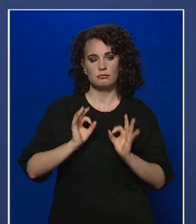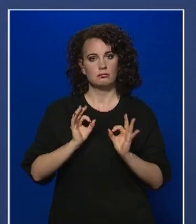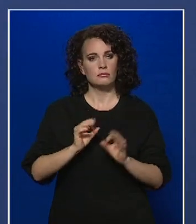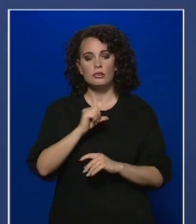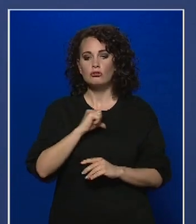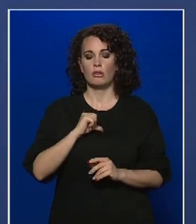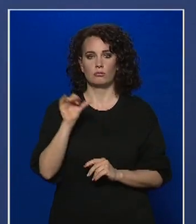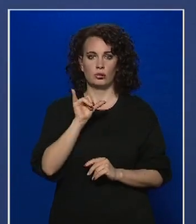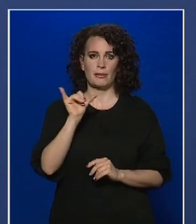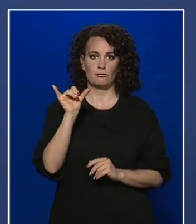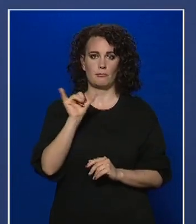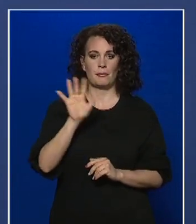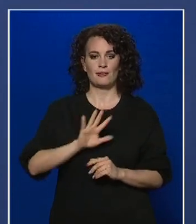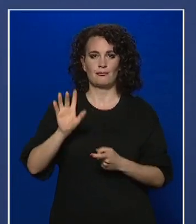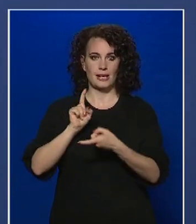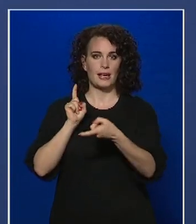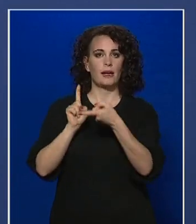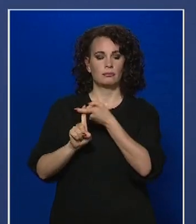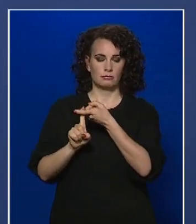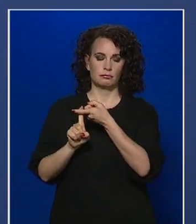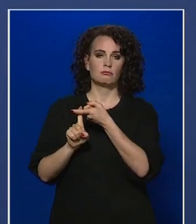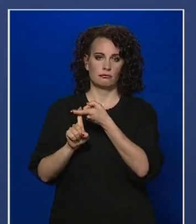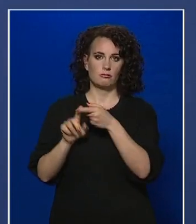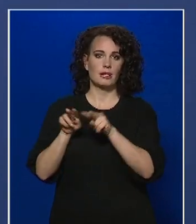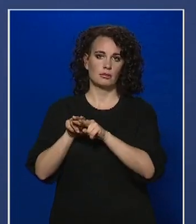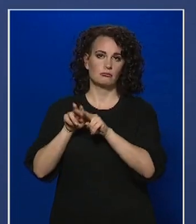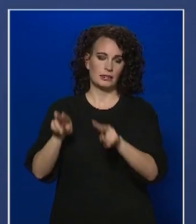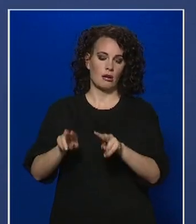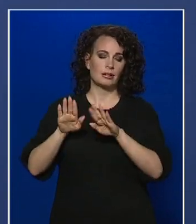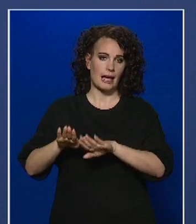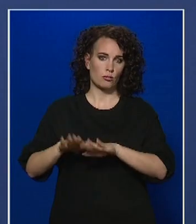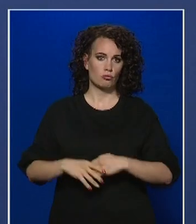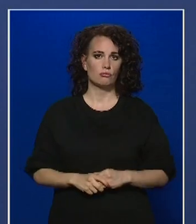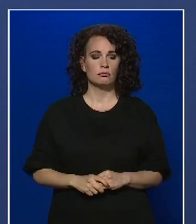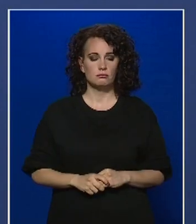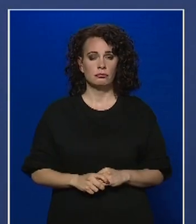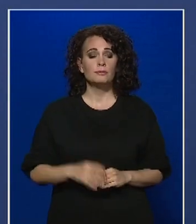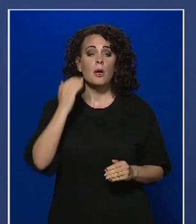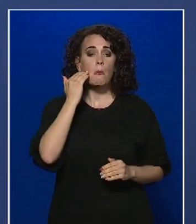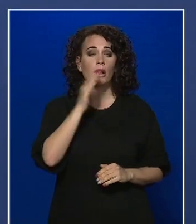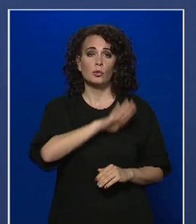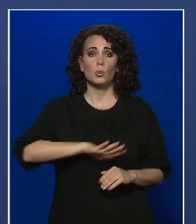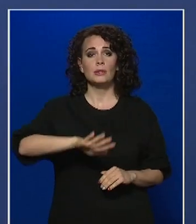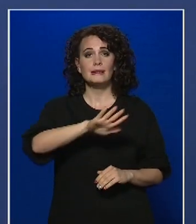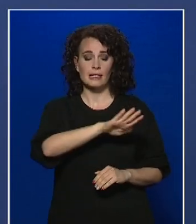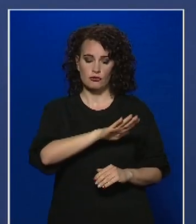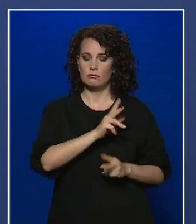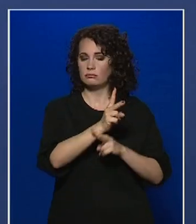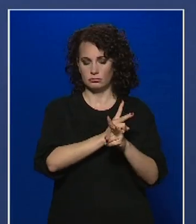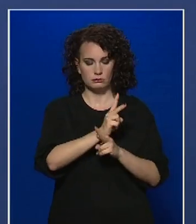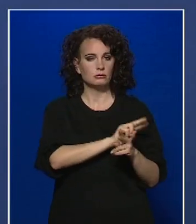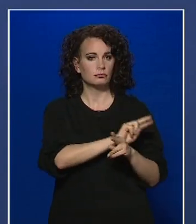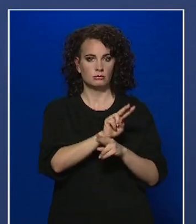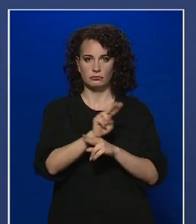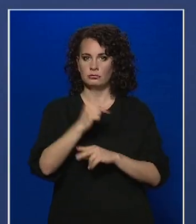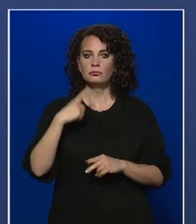csak Budapest és Pest megye tekintetében hatályos. A Balaton térségében ugyanúgy ellenőriztük